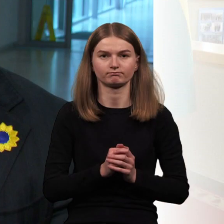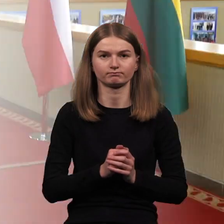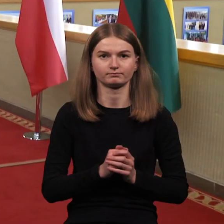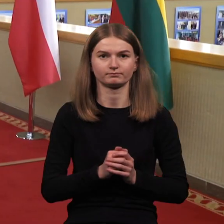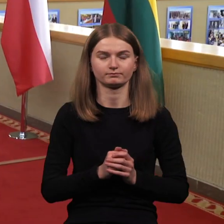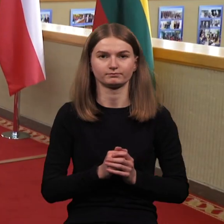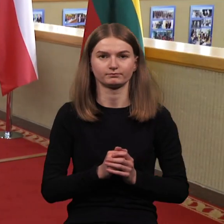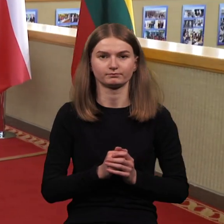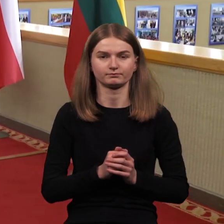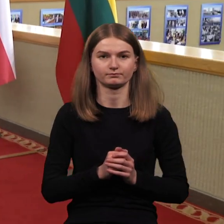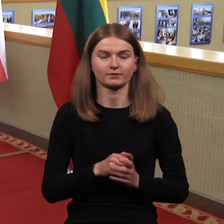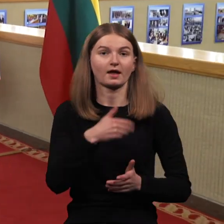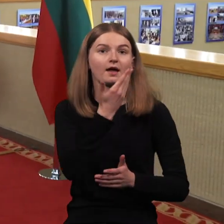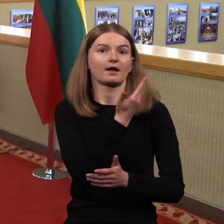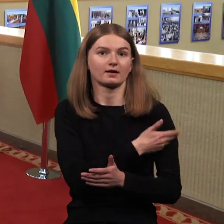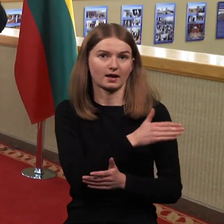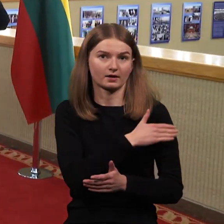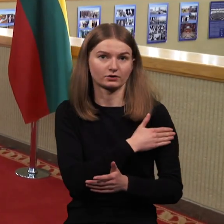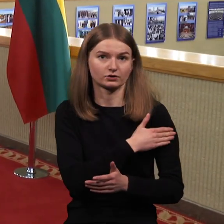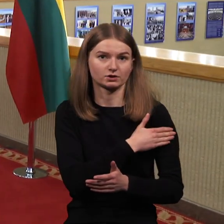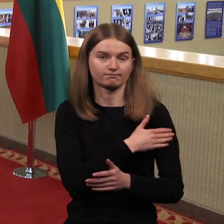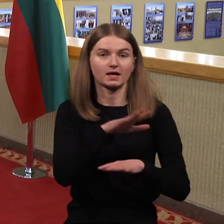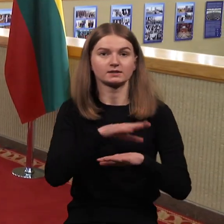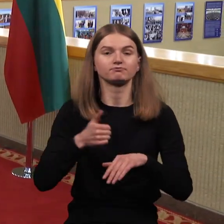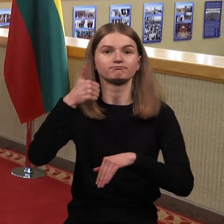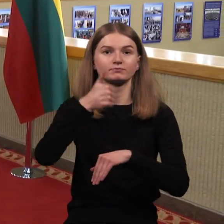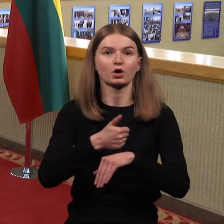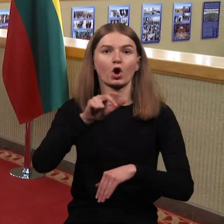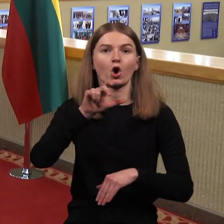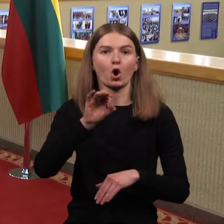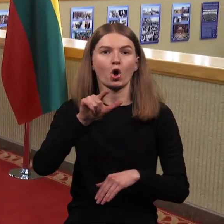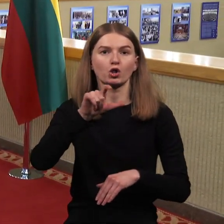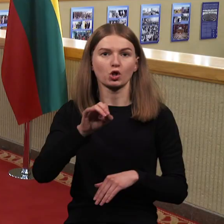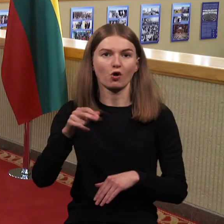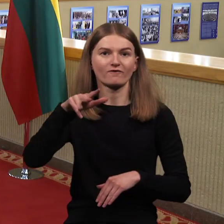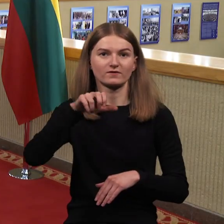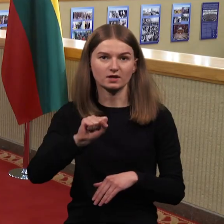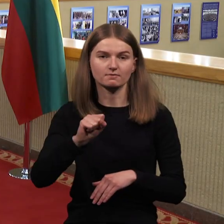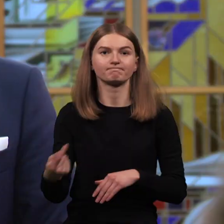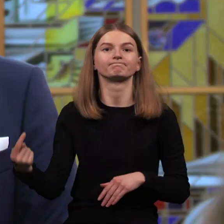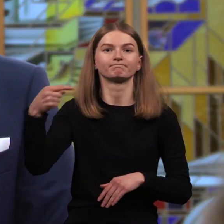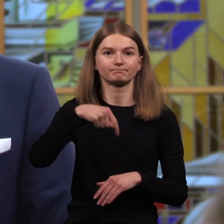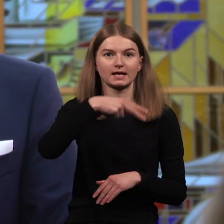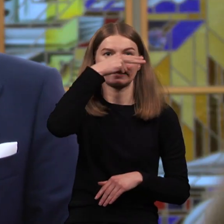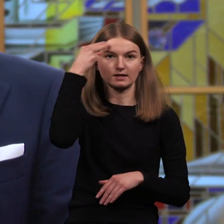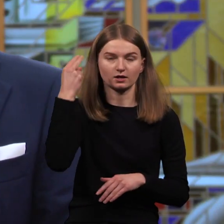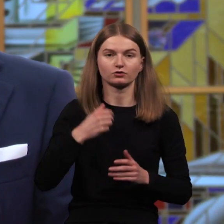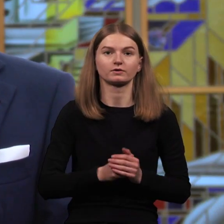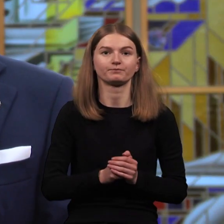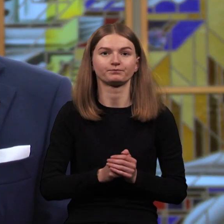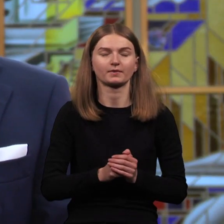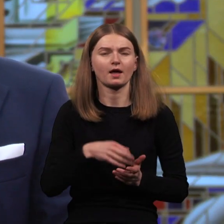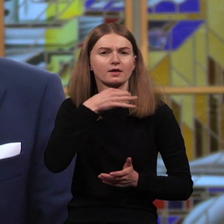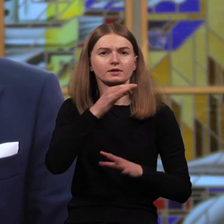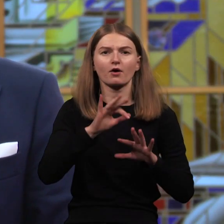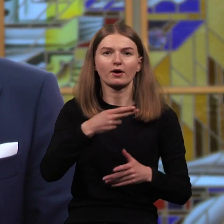bendruome. Lenkijos Respublikos Seimo maršalkos Šįmono Golovnios pirmojo vizito į Lietuvą metu pabrėžiama. Lietuvai ir